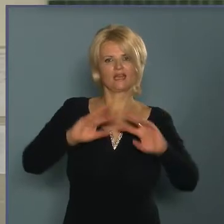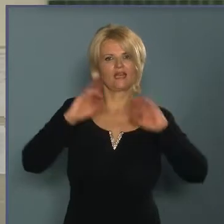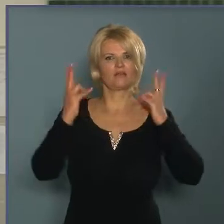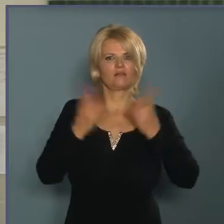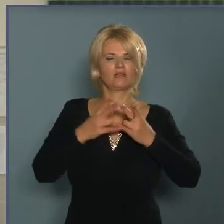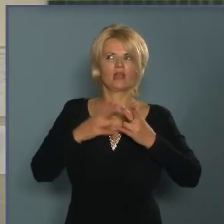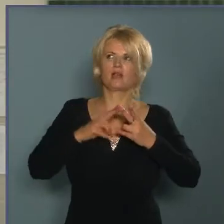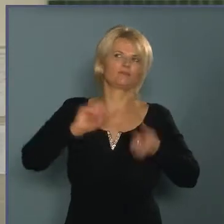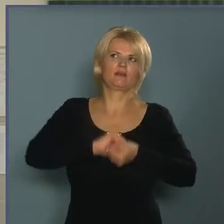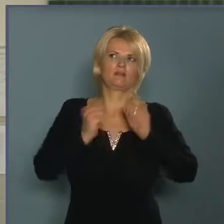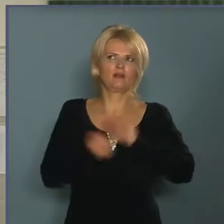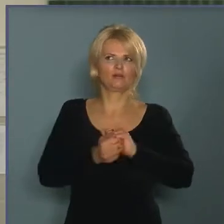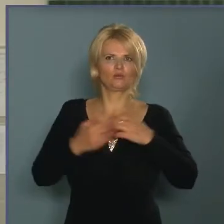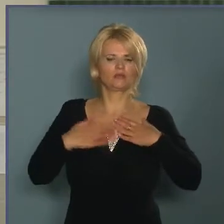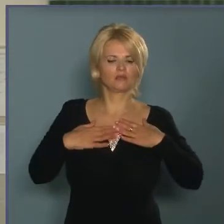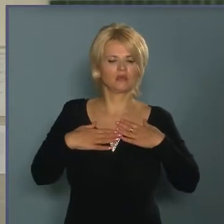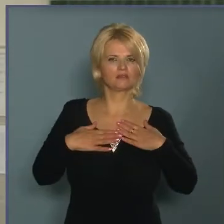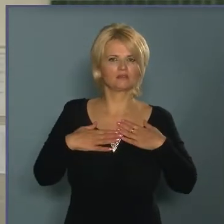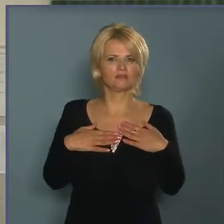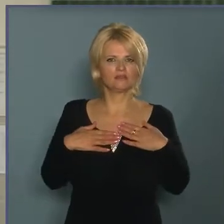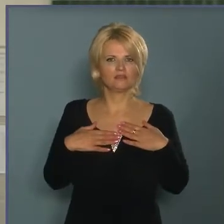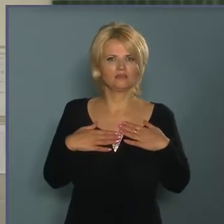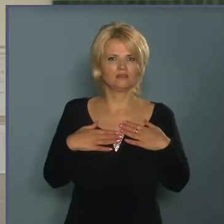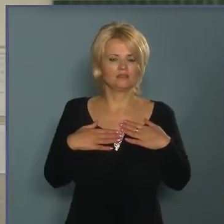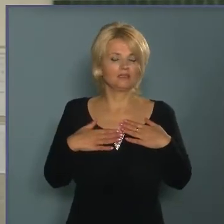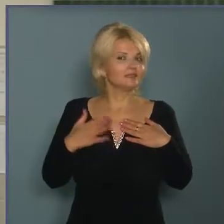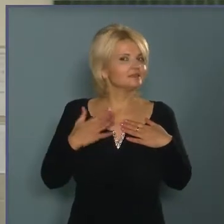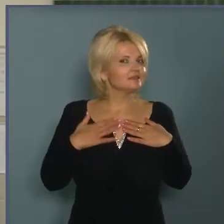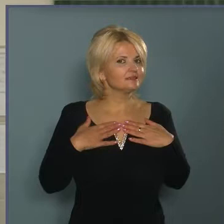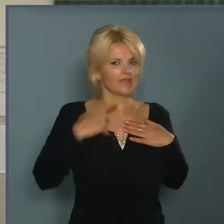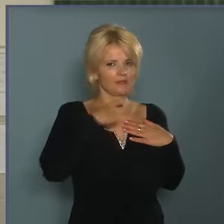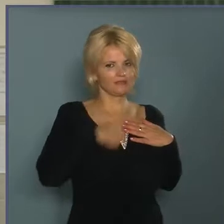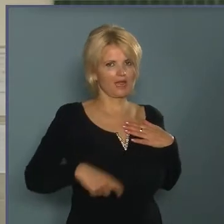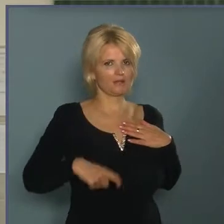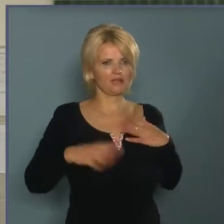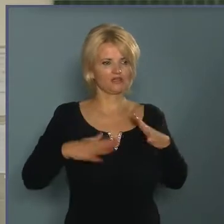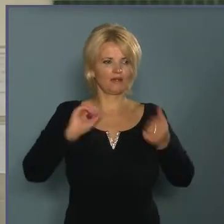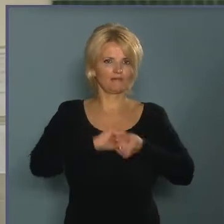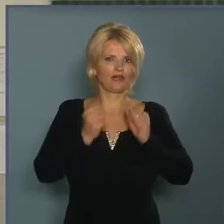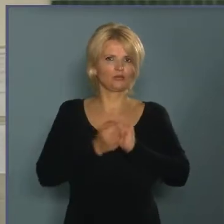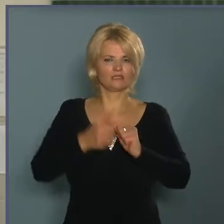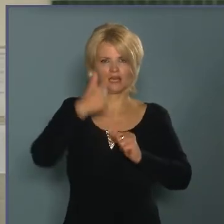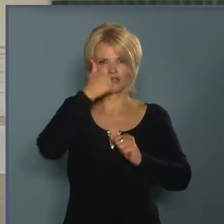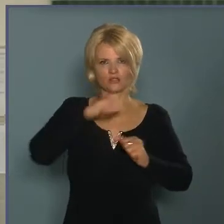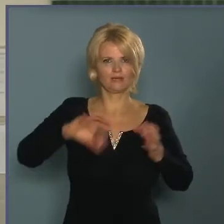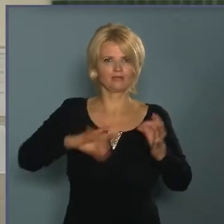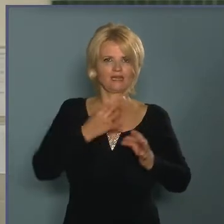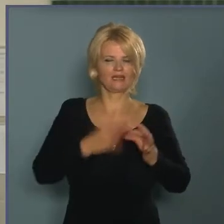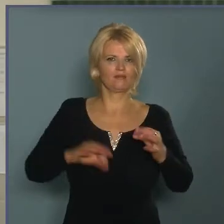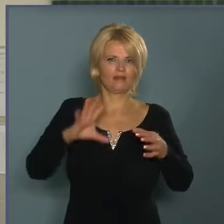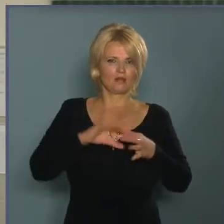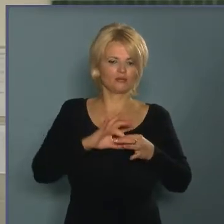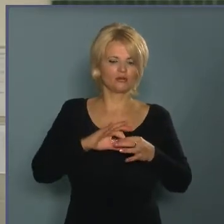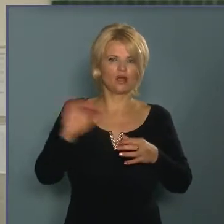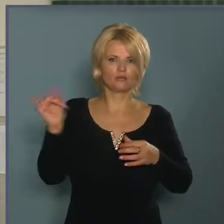világ az egymás emberét tett. Engem még egy nagyon sok, nekem személyesen egy nagyon nagy változás volt, amikor ebből a népzenével kapcsolatban kerültem,